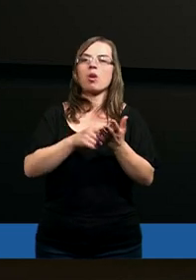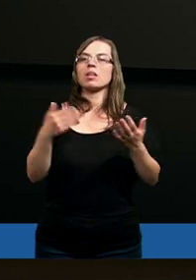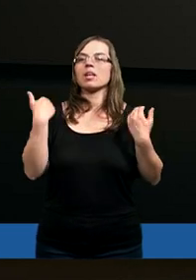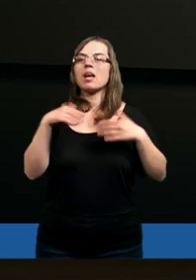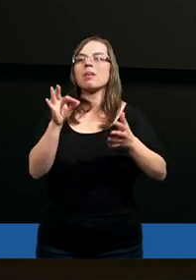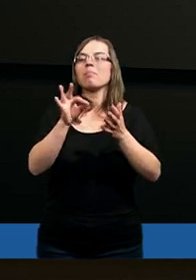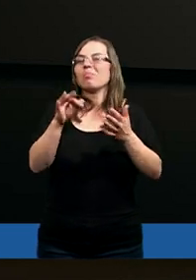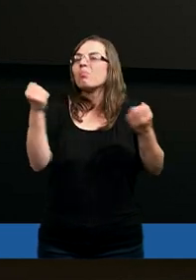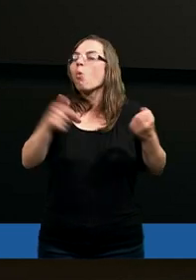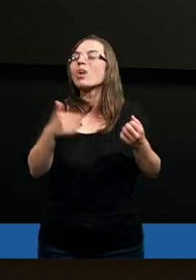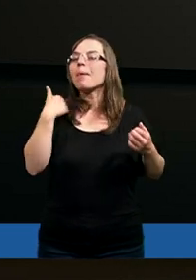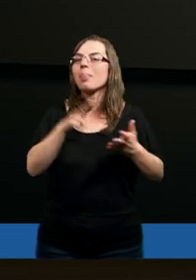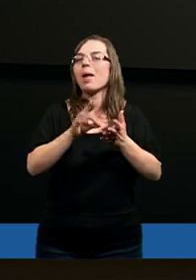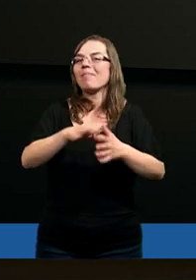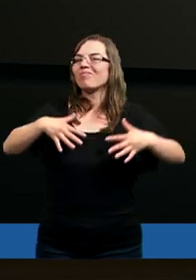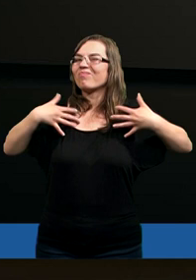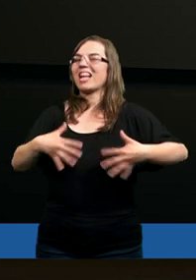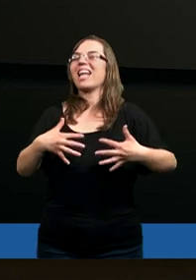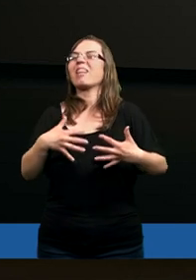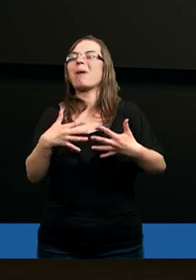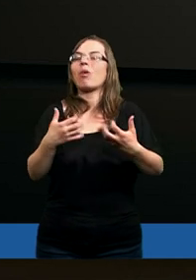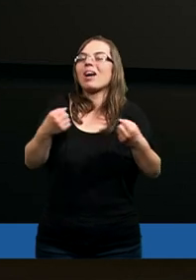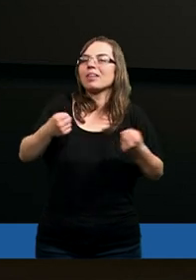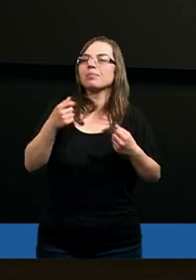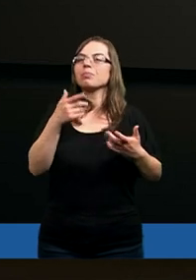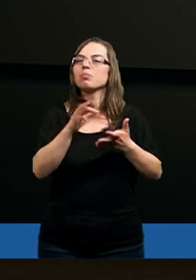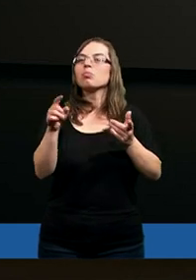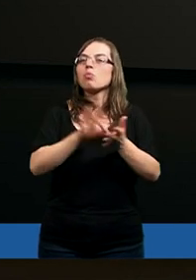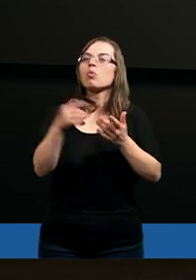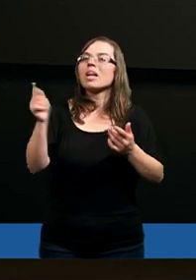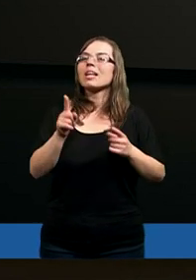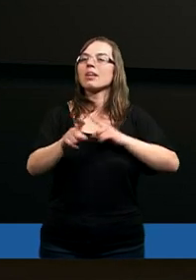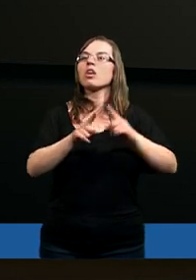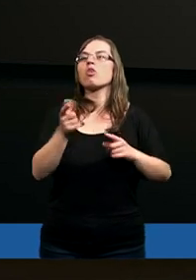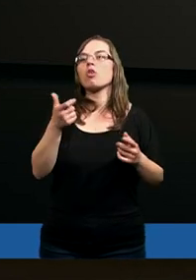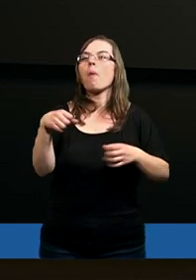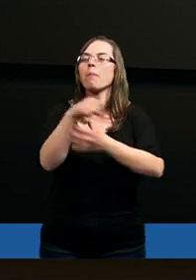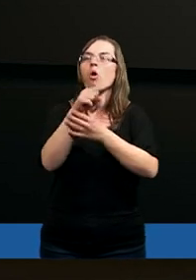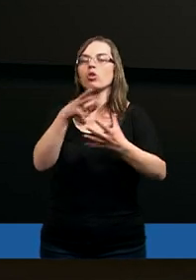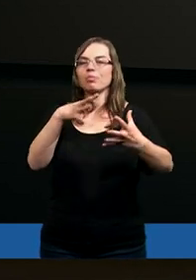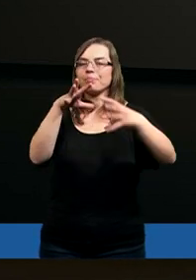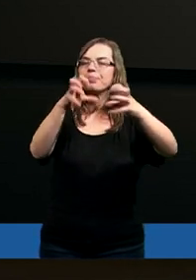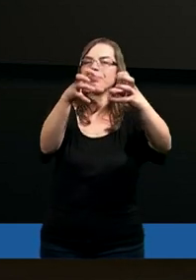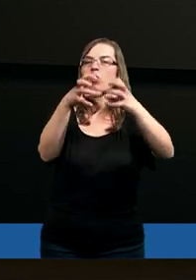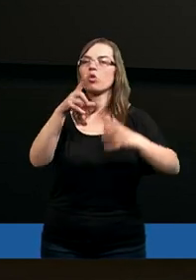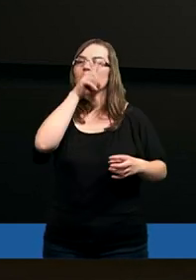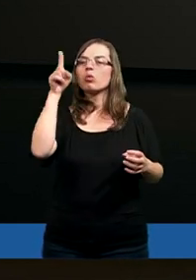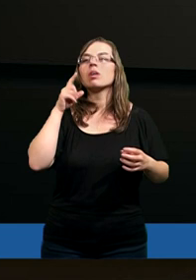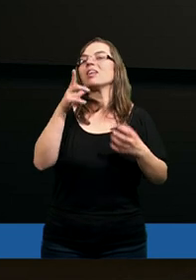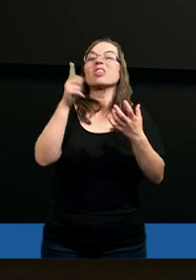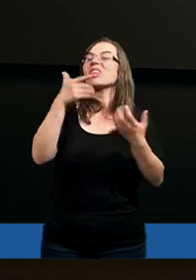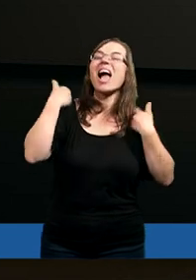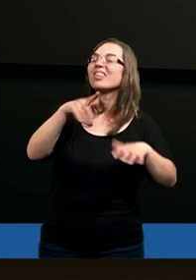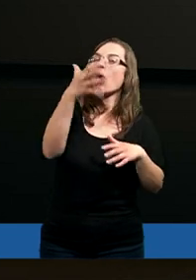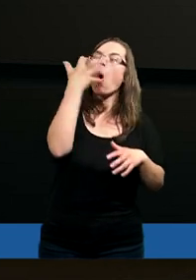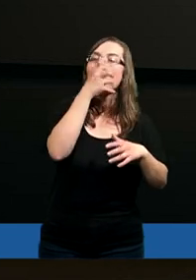Piotr musiał być naprawdę zdesperowany. Musiał widzieć rzeczy, chciał chyba potrząsnąć ludźmi, ludzkimi sumieniami, bo przecież